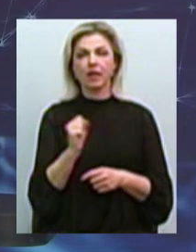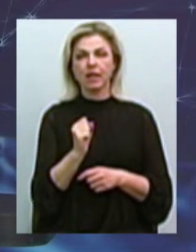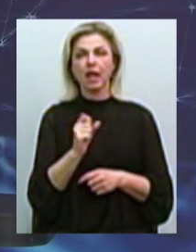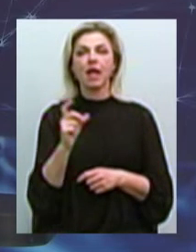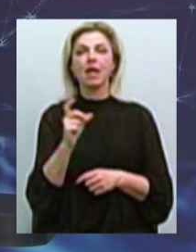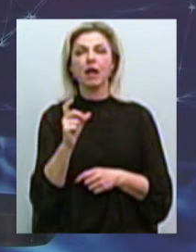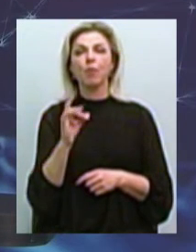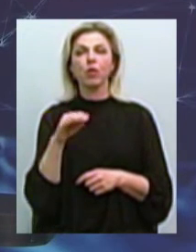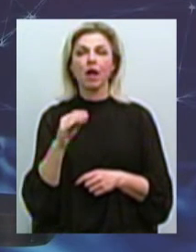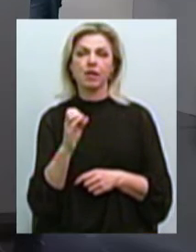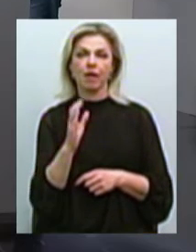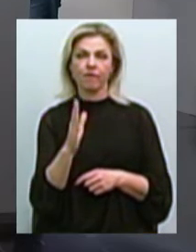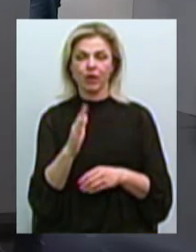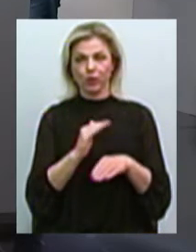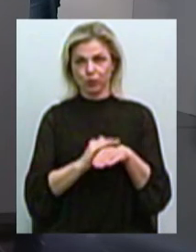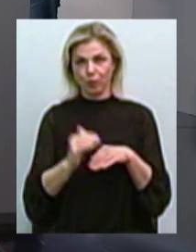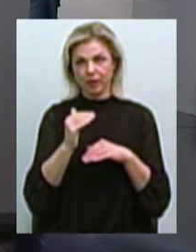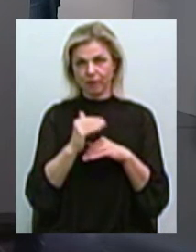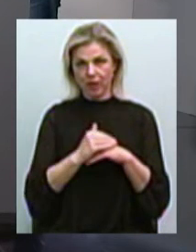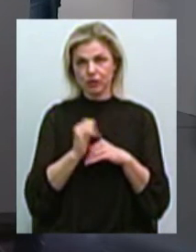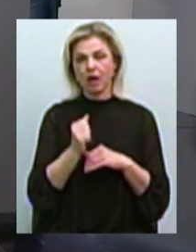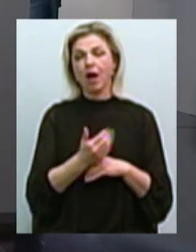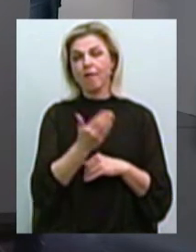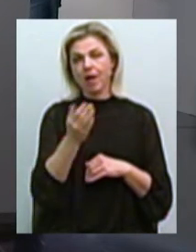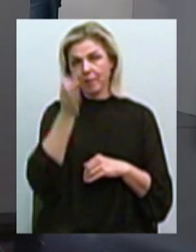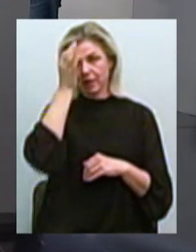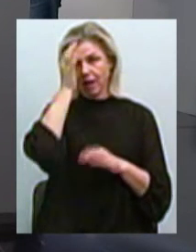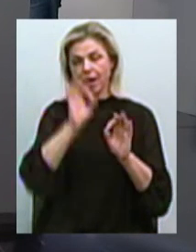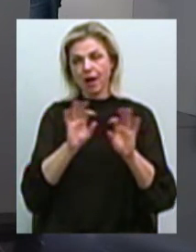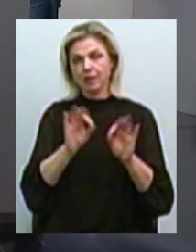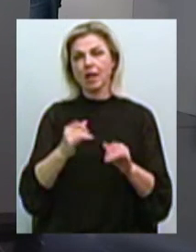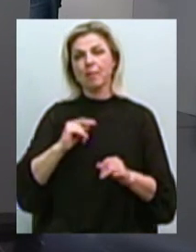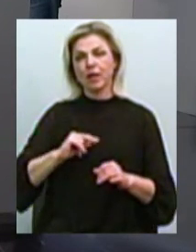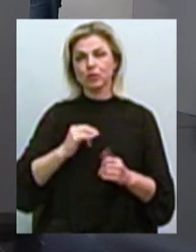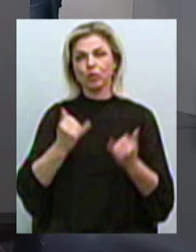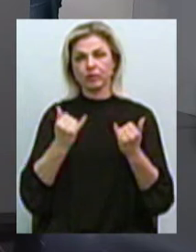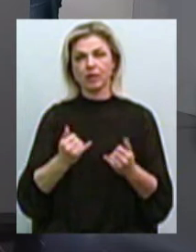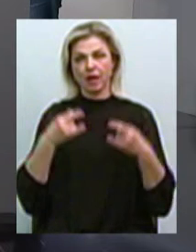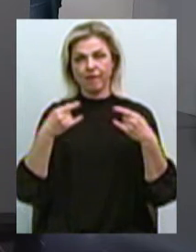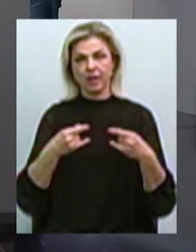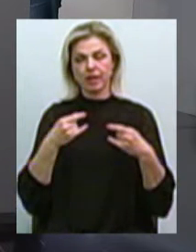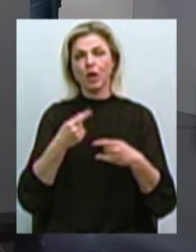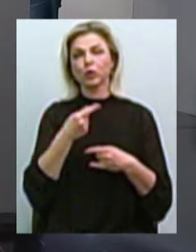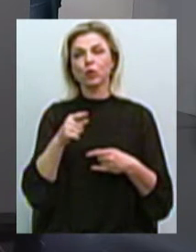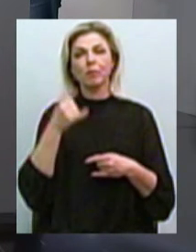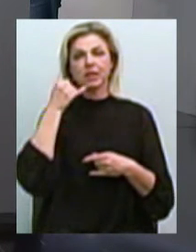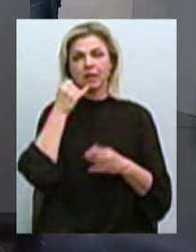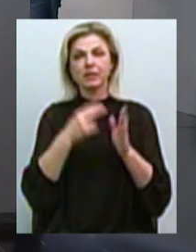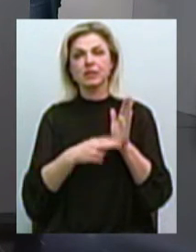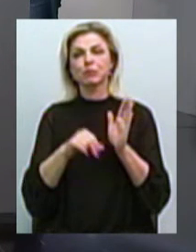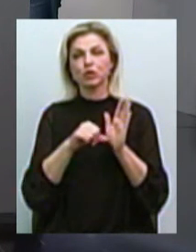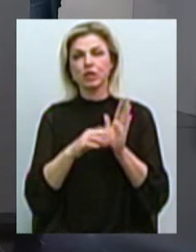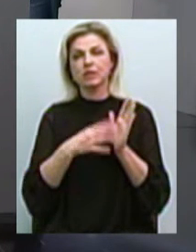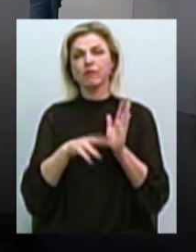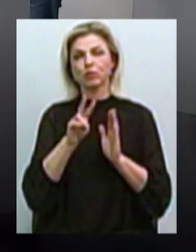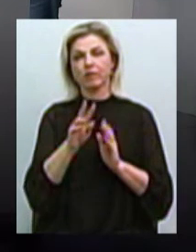вас вітаю в нашій студії. Добрий вечір. Добрий вечір. А глядачам, я нагадую, що ми працюємо в прямому ефірі. Телефон студії 76-92-33.